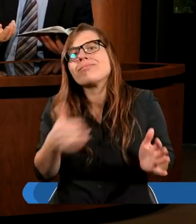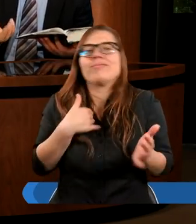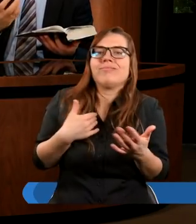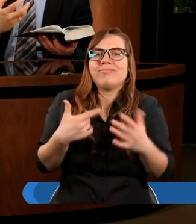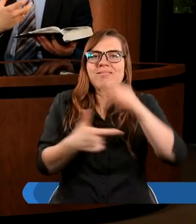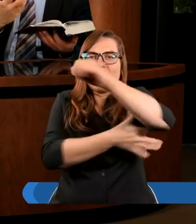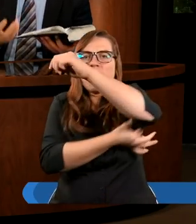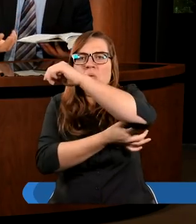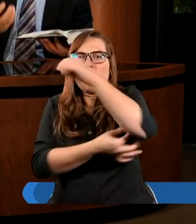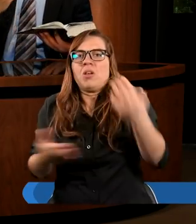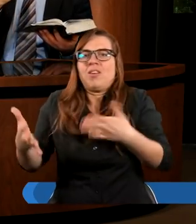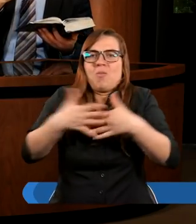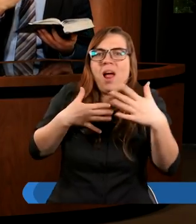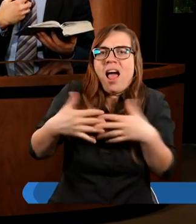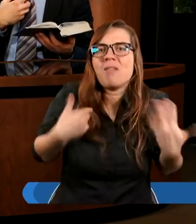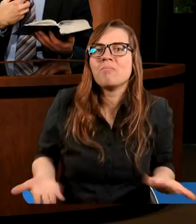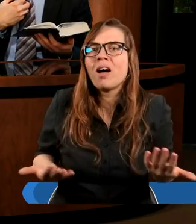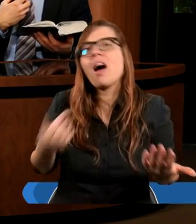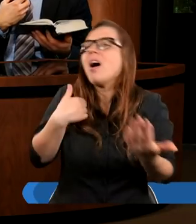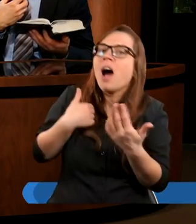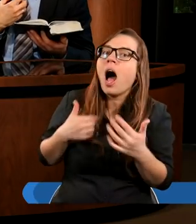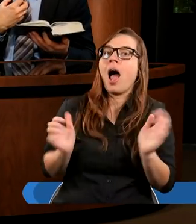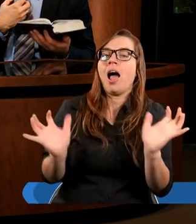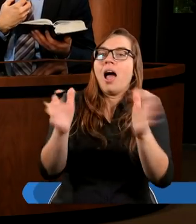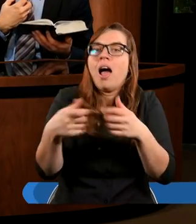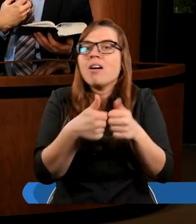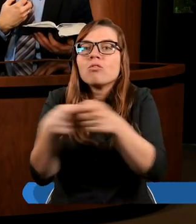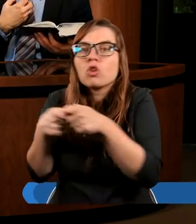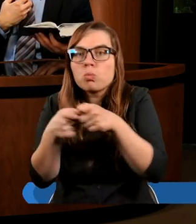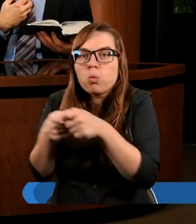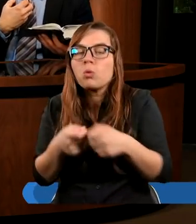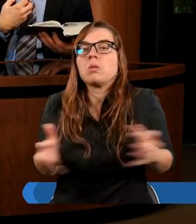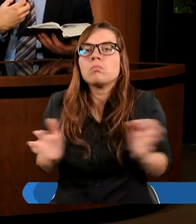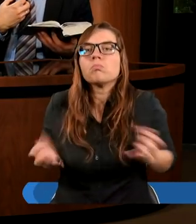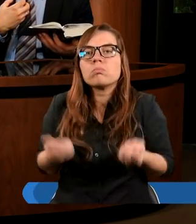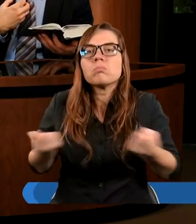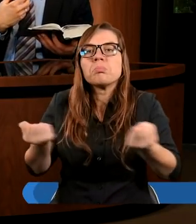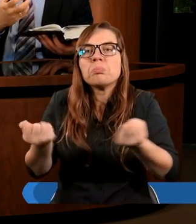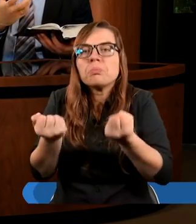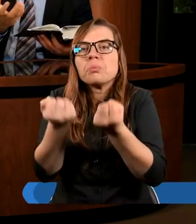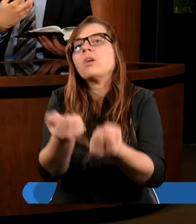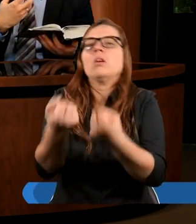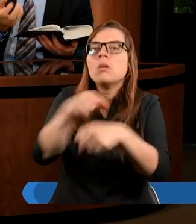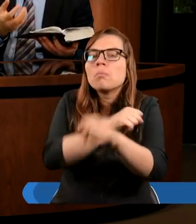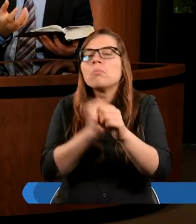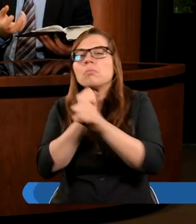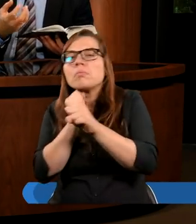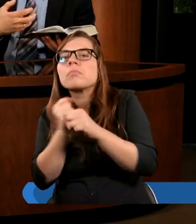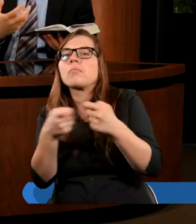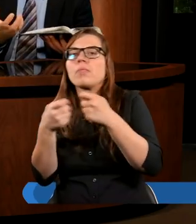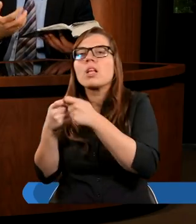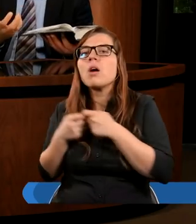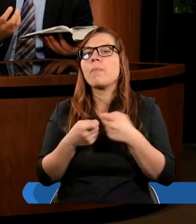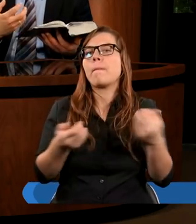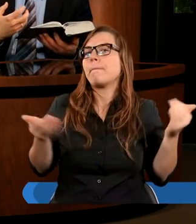też czasami odwrotnie, prawda, że wspólnota pomaga mi trzymać relacje z Chrystusem, tak, też, ale dlatego, że właśnie, że inni